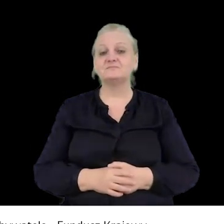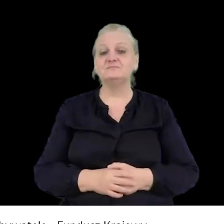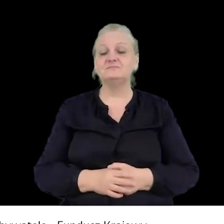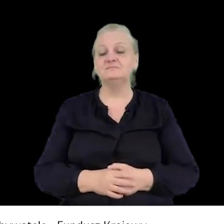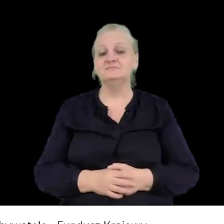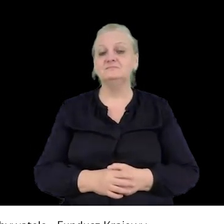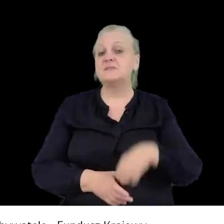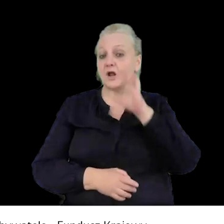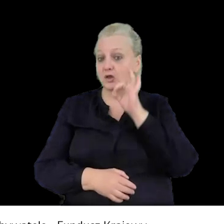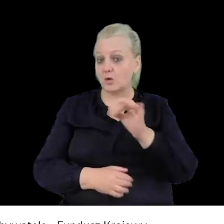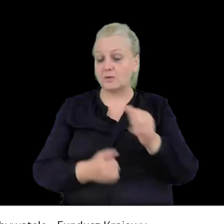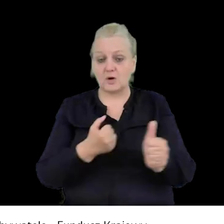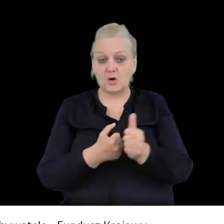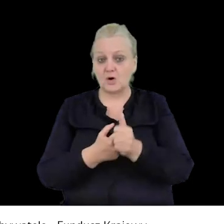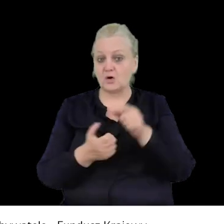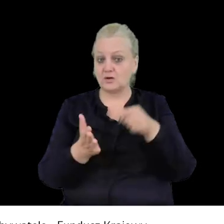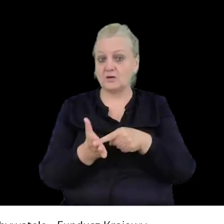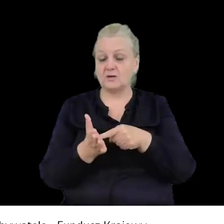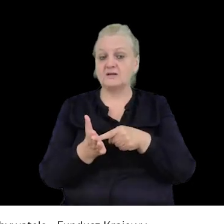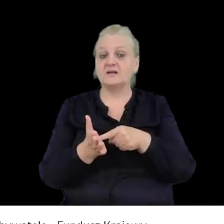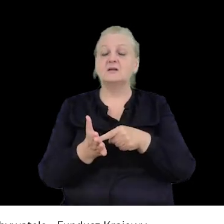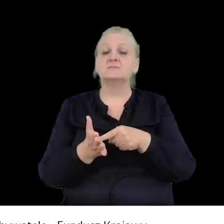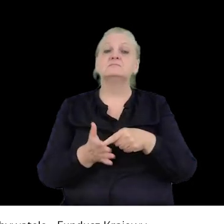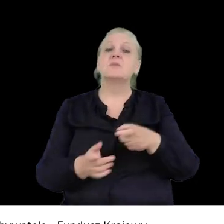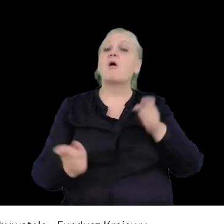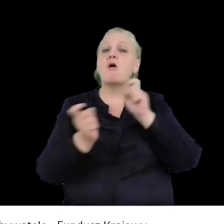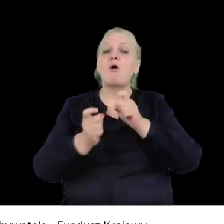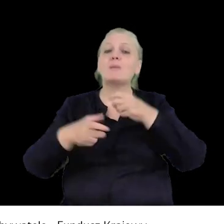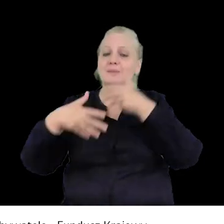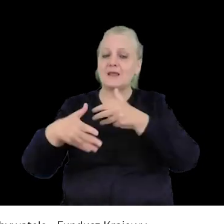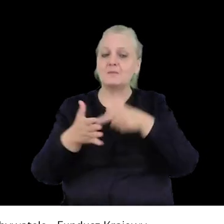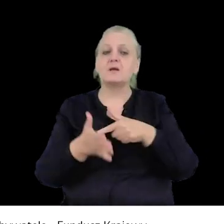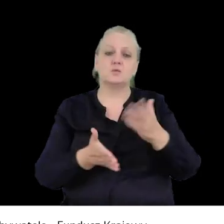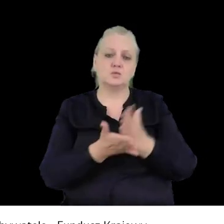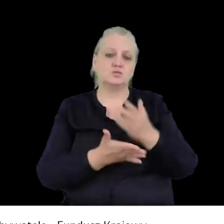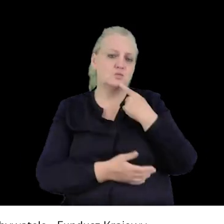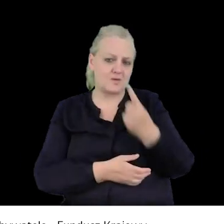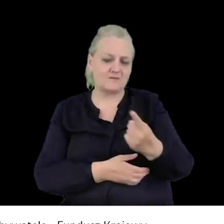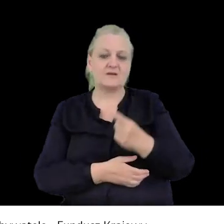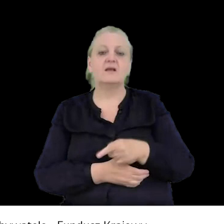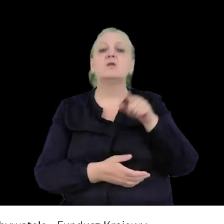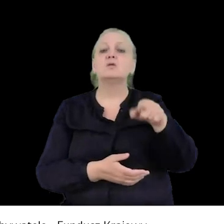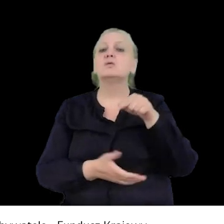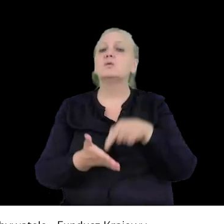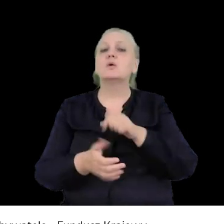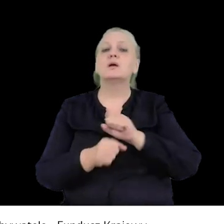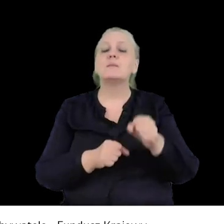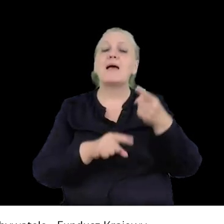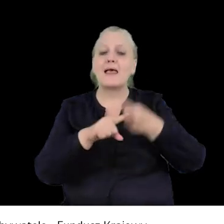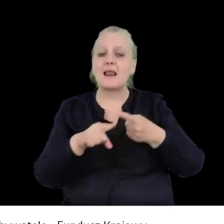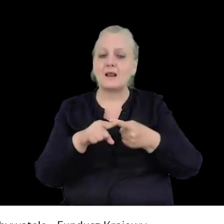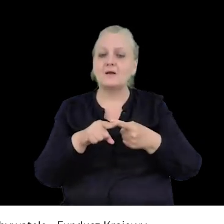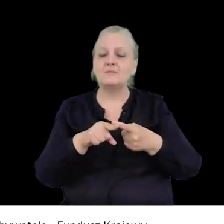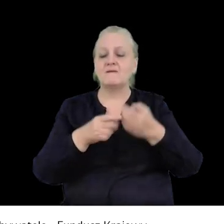Dobra, jeżeli chodzi o kontrydemonstracje, to jak już powiedziałam, właściwie są one elementem